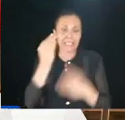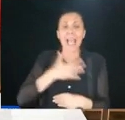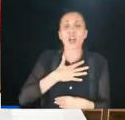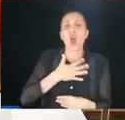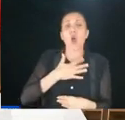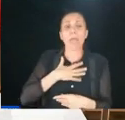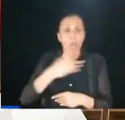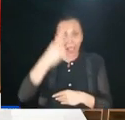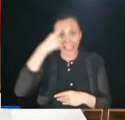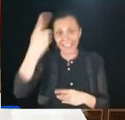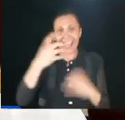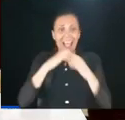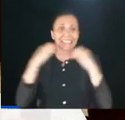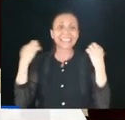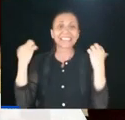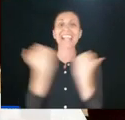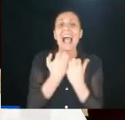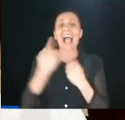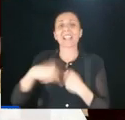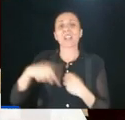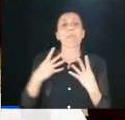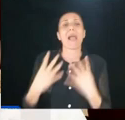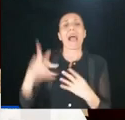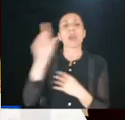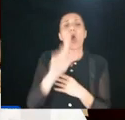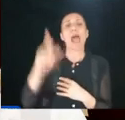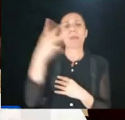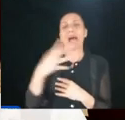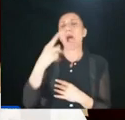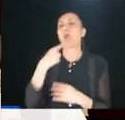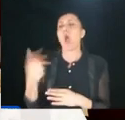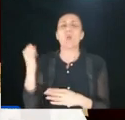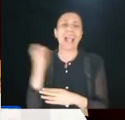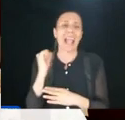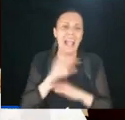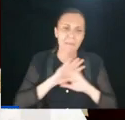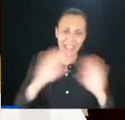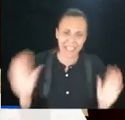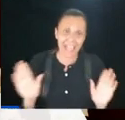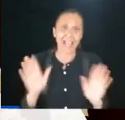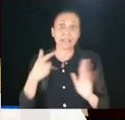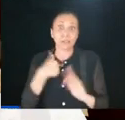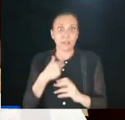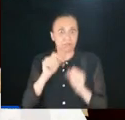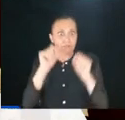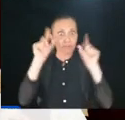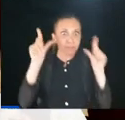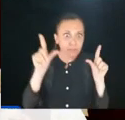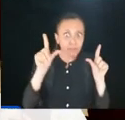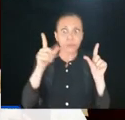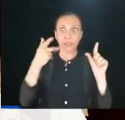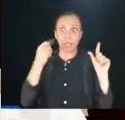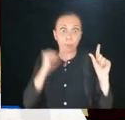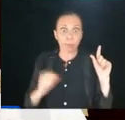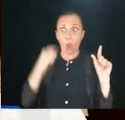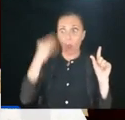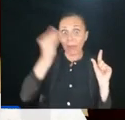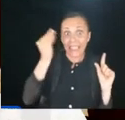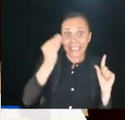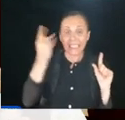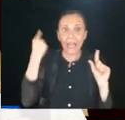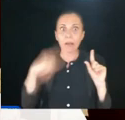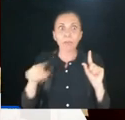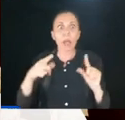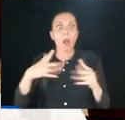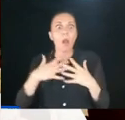secondo me l'idea di costruire lo stadio alla Maura è una minchiata, lo ribadisco. Cioè, nel senso, mi stupisco che qualcuno possa